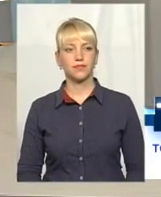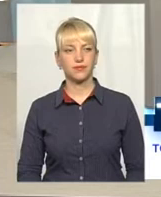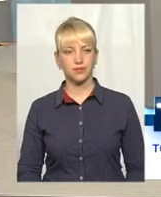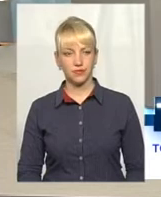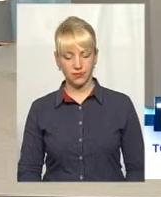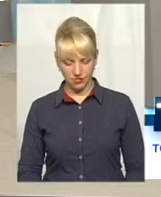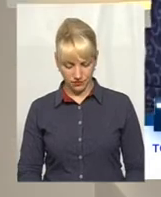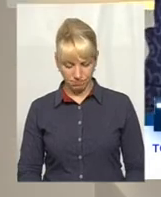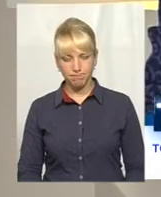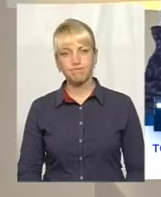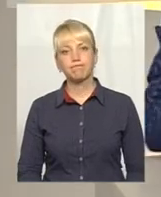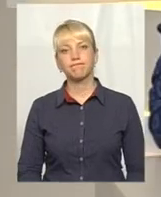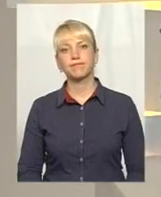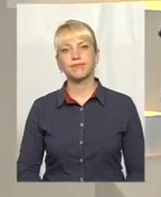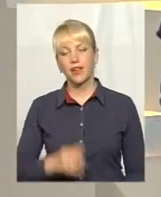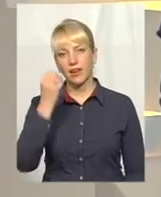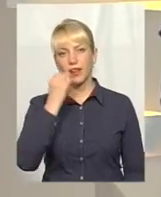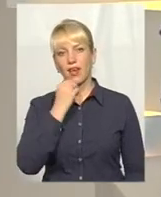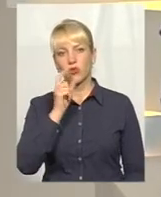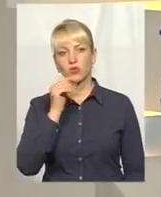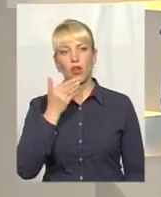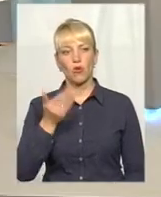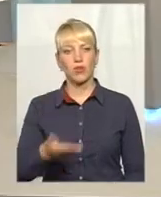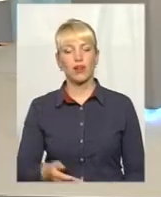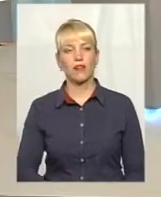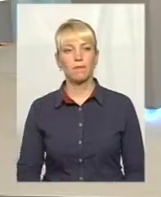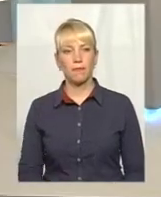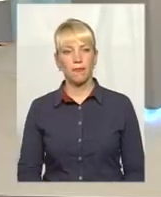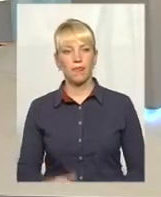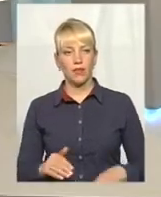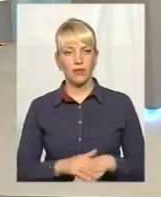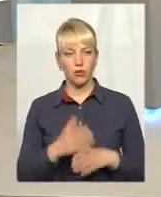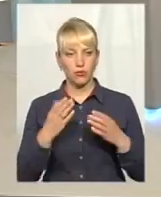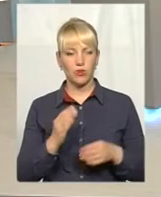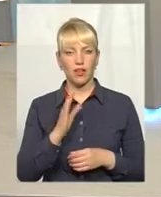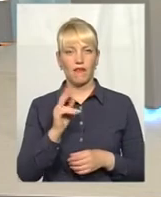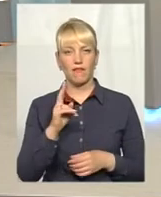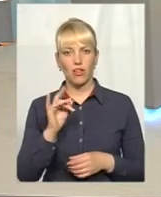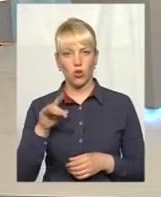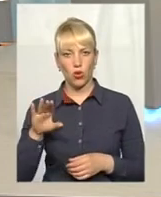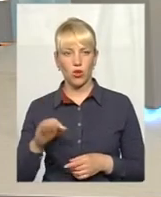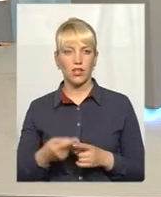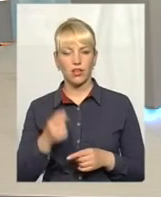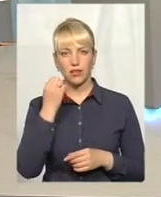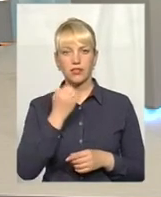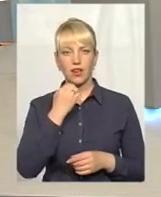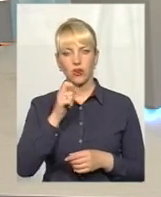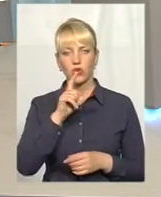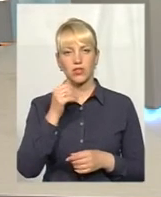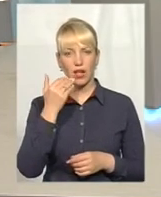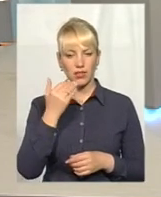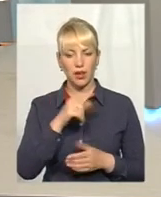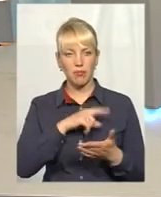Дякую за коментар. Олежо Олександрович. Доброго дня, Віктор. Дякую за ваше запитання. Все те, про що ми тільки що